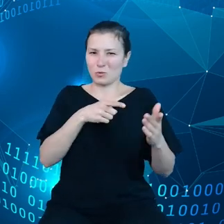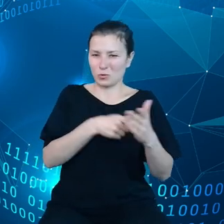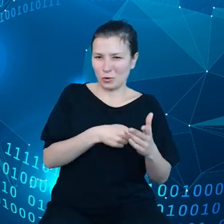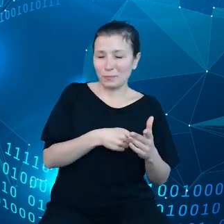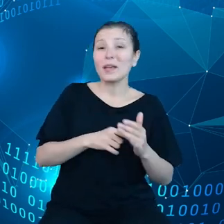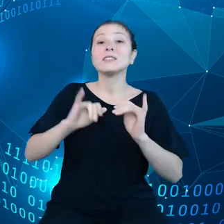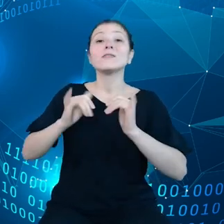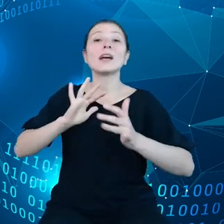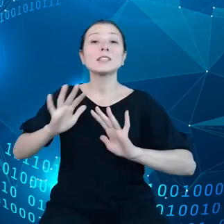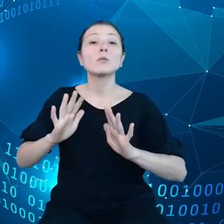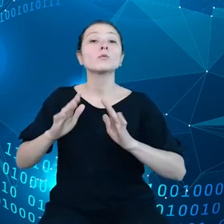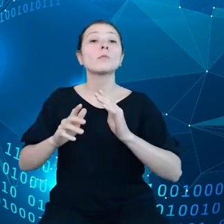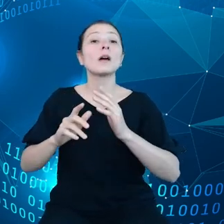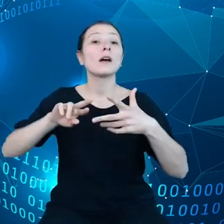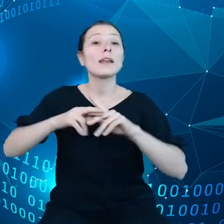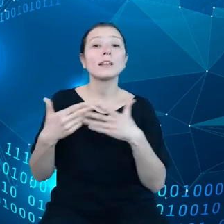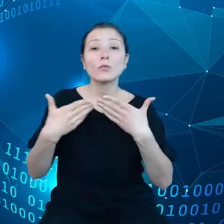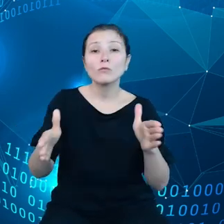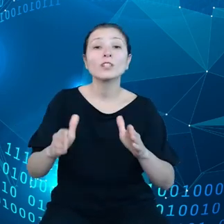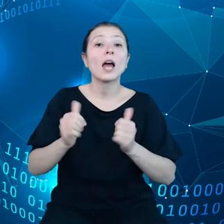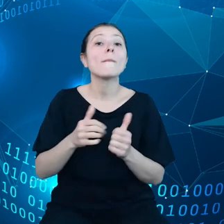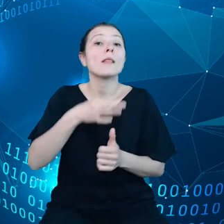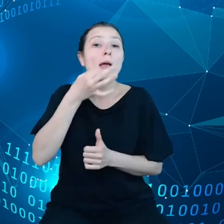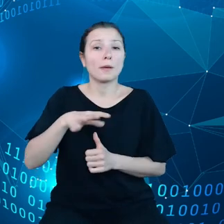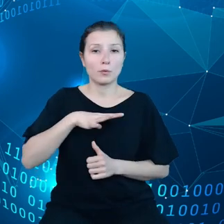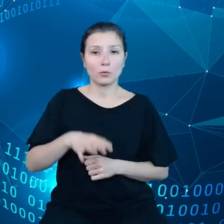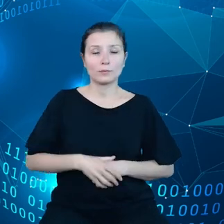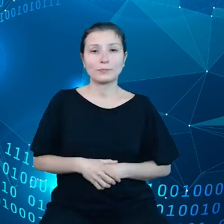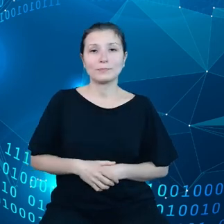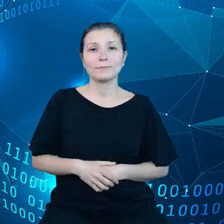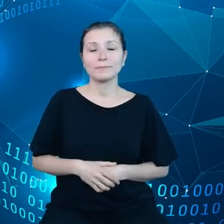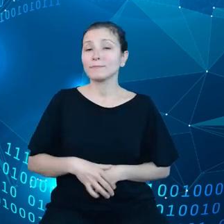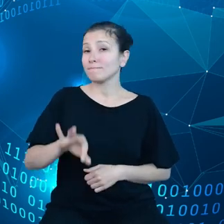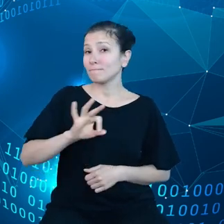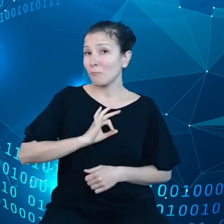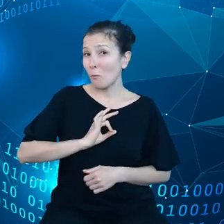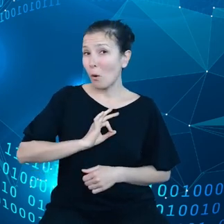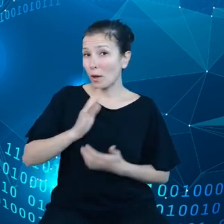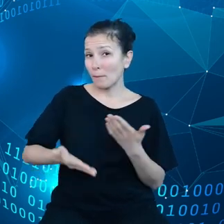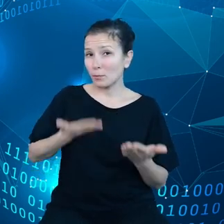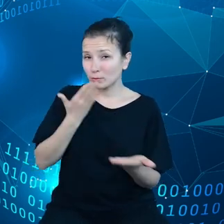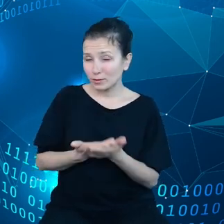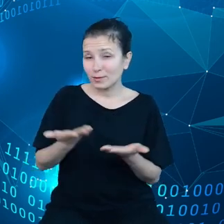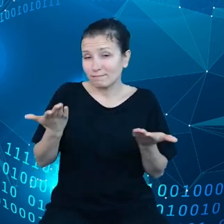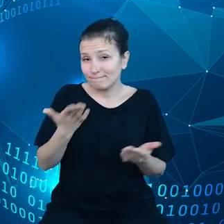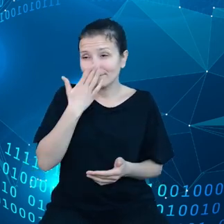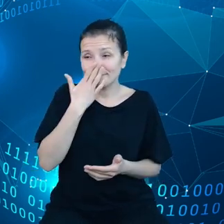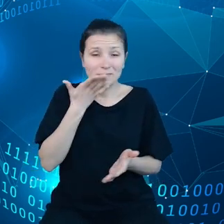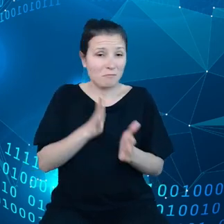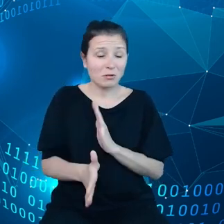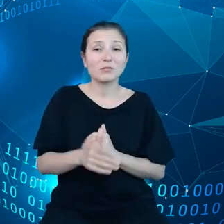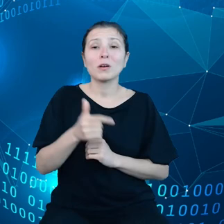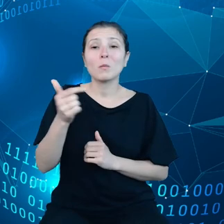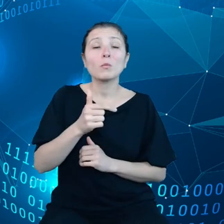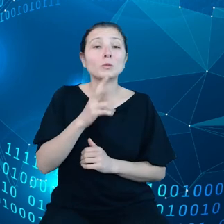otwierać rejestry, żeby było lepiej? No, moja teza jest bardzo prosta. Musimy popatrzeć, kto